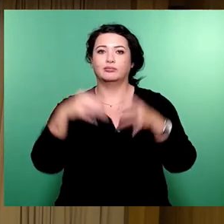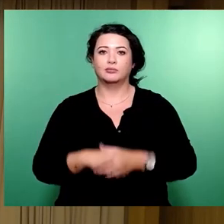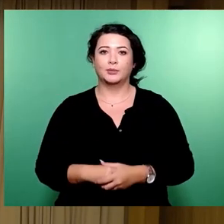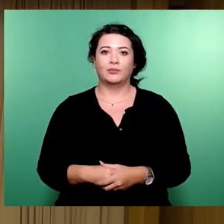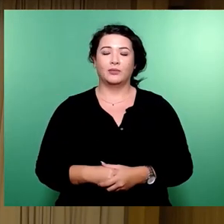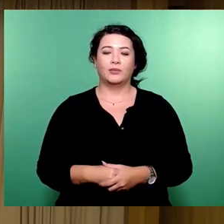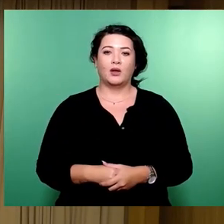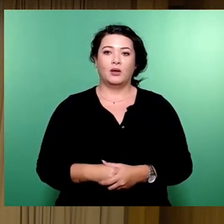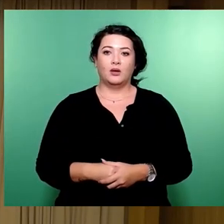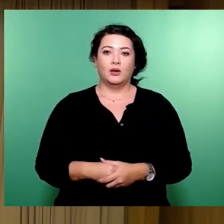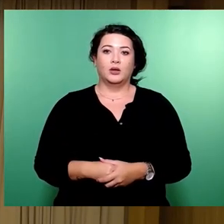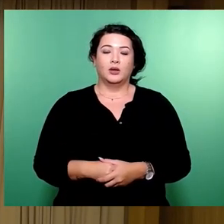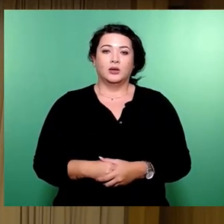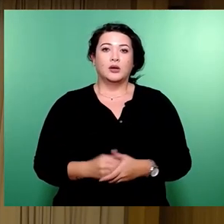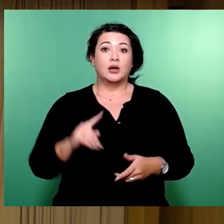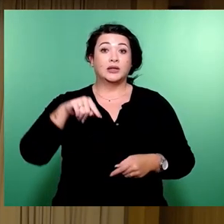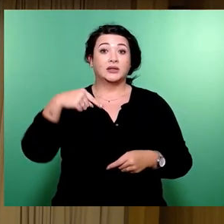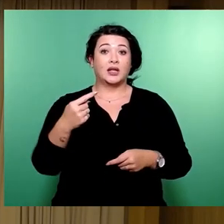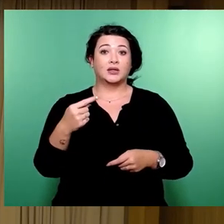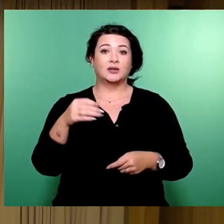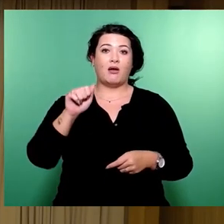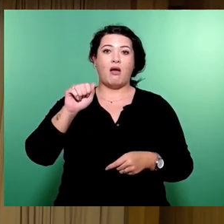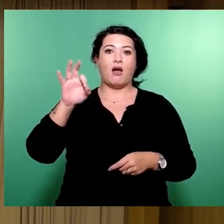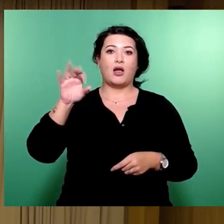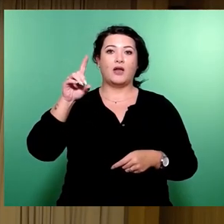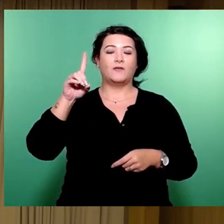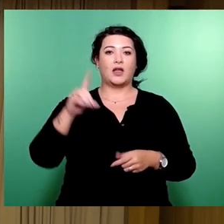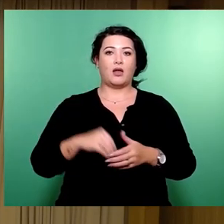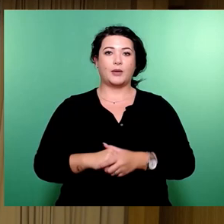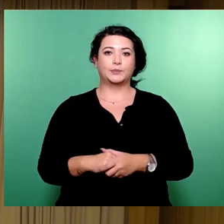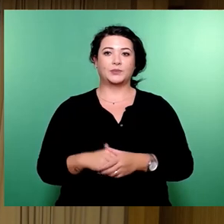Als Nächstes ist die AfD-Fraktion an der Reihe, Herr Lommel.